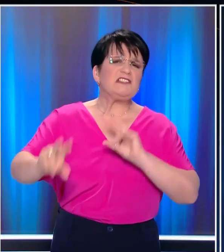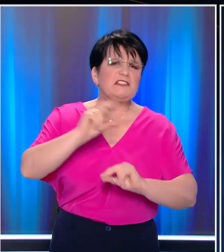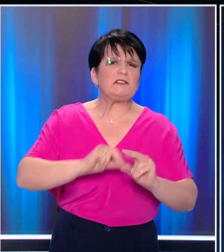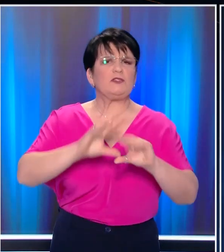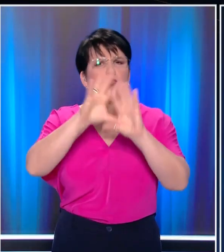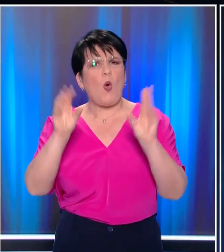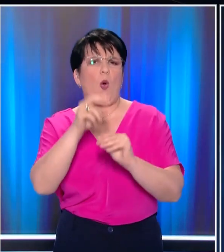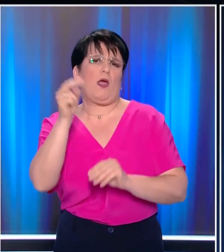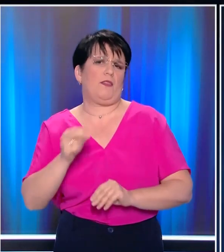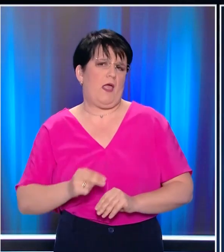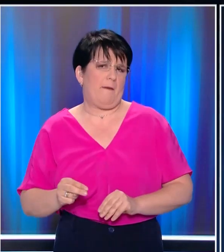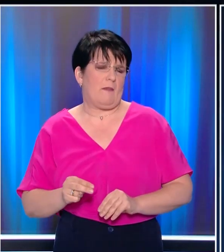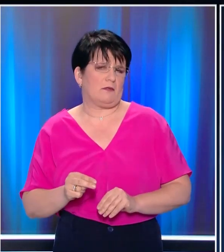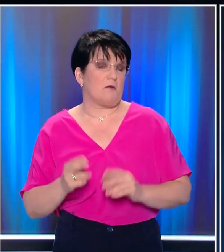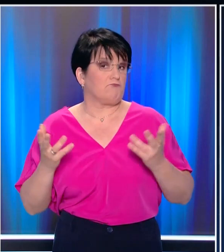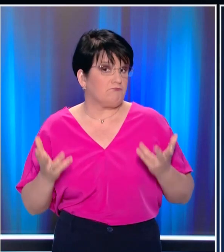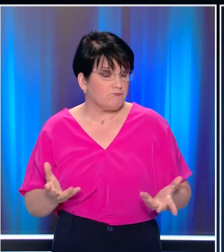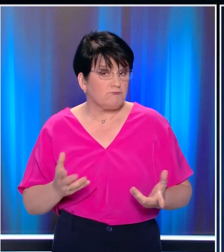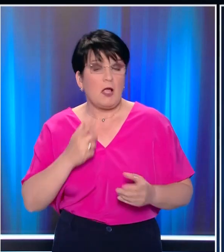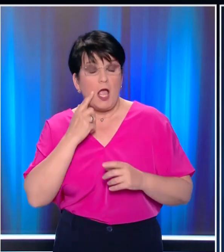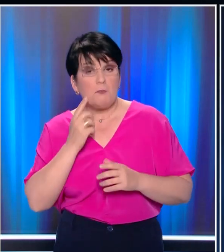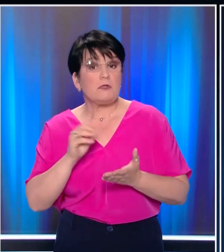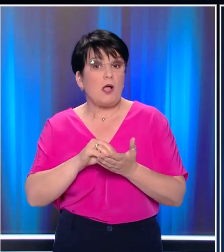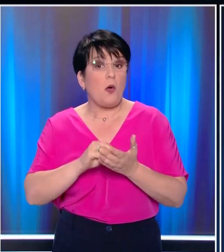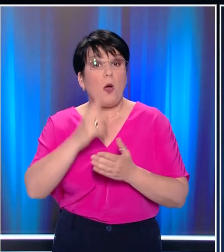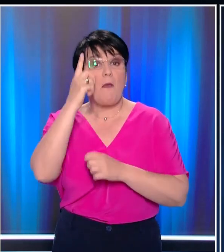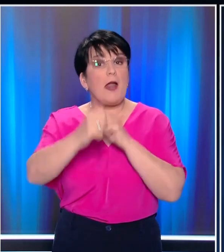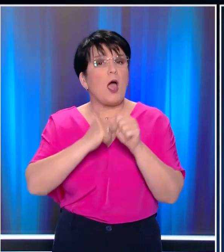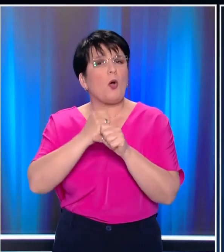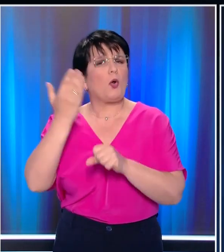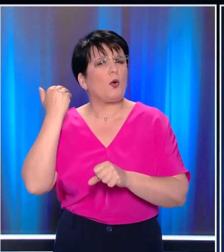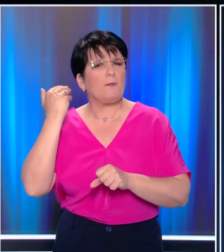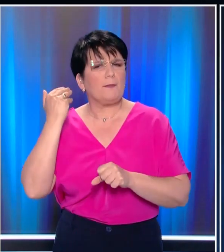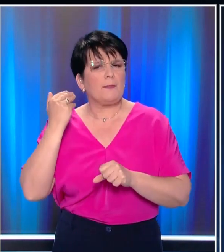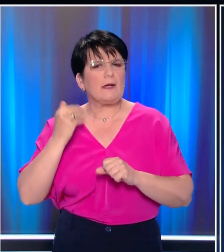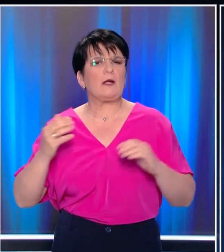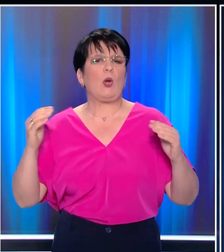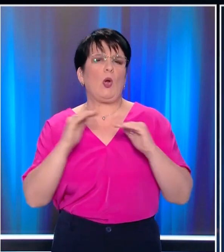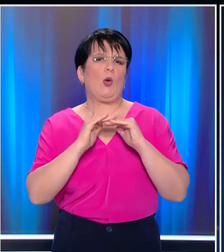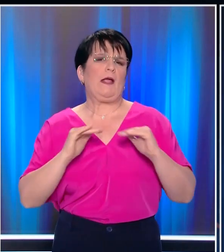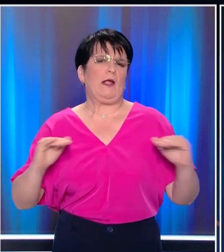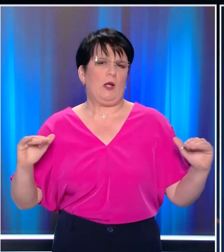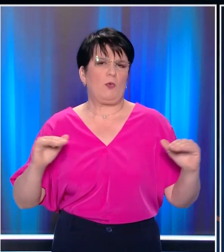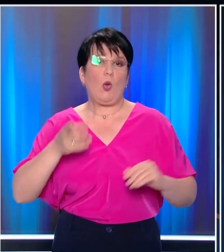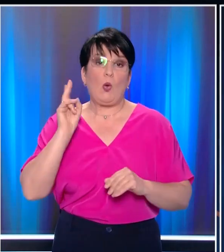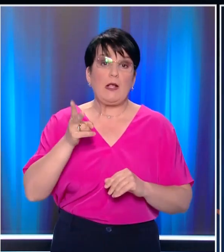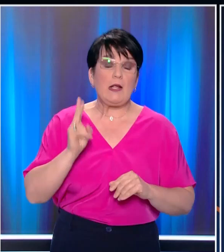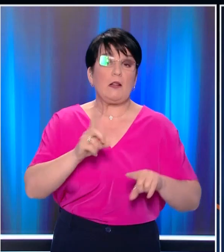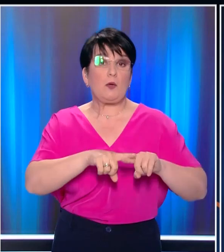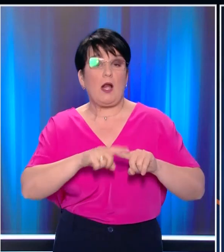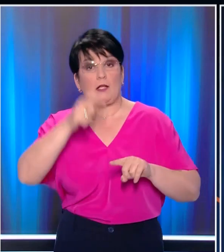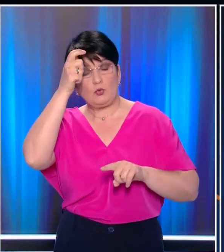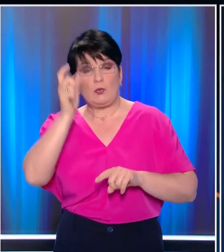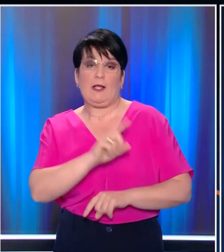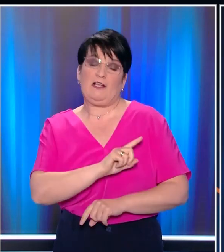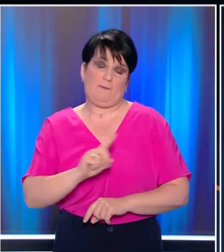αυτά τα ζητήματα Και όπως ίσως γνωρίζετε, δημιουργήσαμε επίσης πριν από ένα χρόνο περίπου ένα μηχανισμό αποκλιμάκωσης για τη μείωση των κινδύνων για περιστατικά και